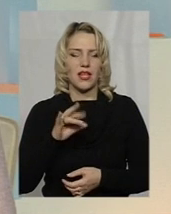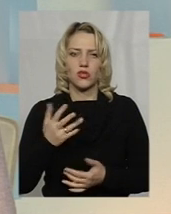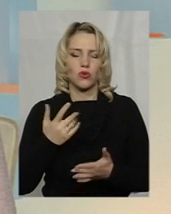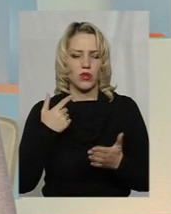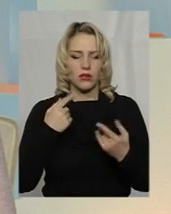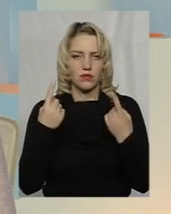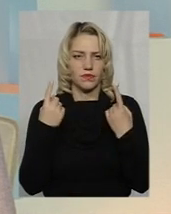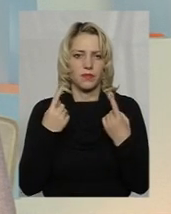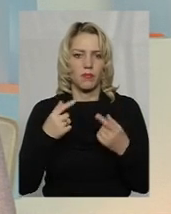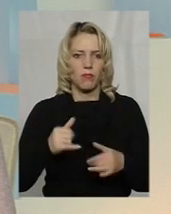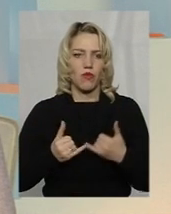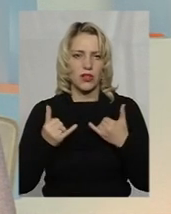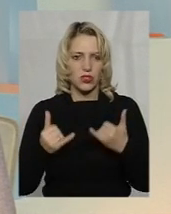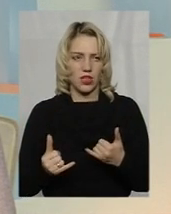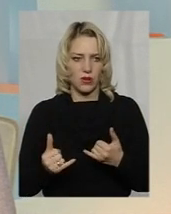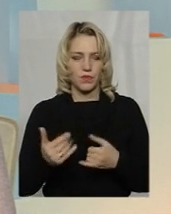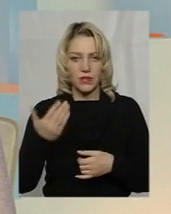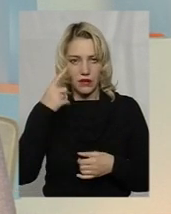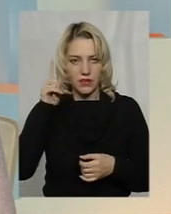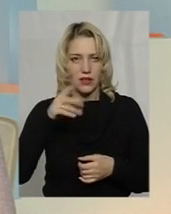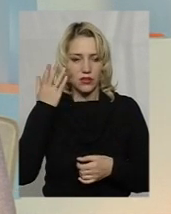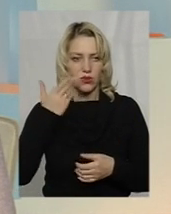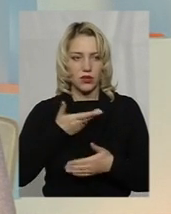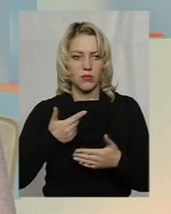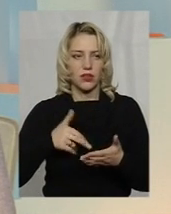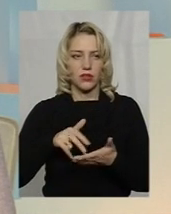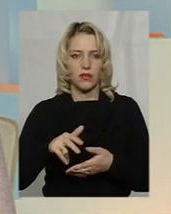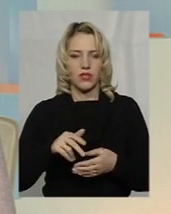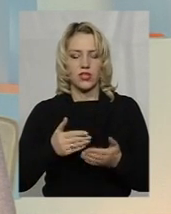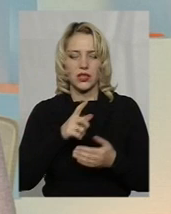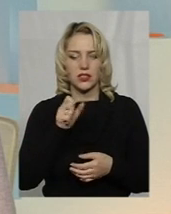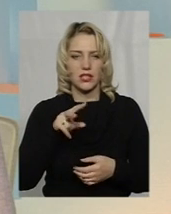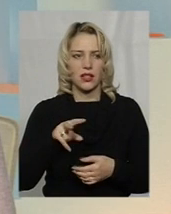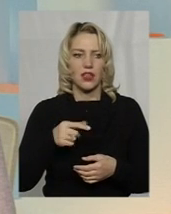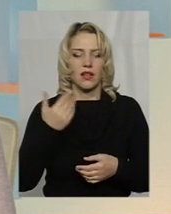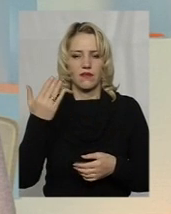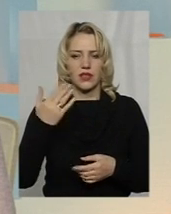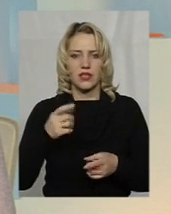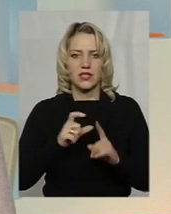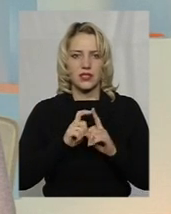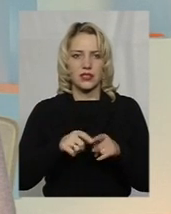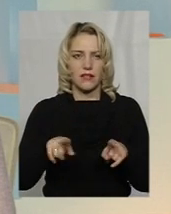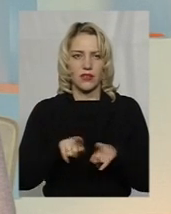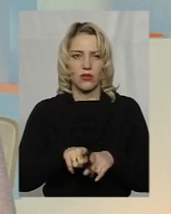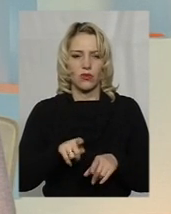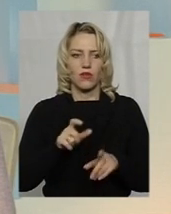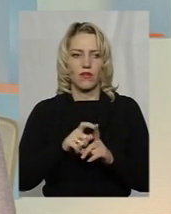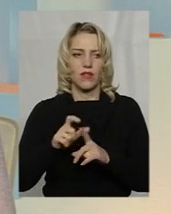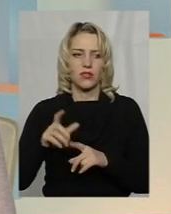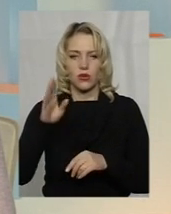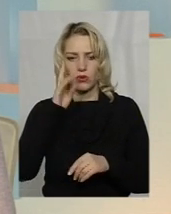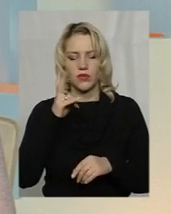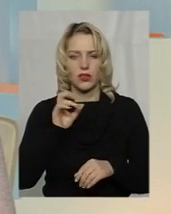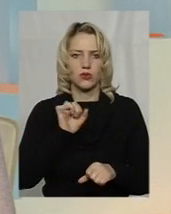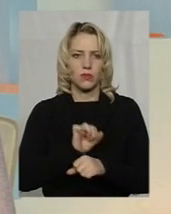поважаю, ви знаєте, коли ми тоді вийшли з сесійної зали, він сказав таку фразу, що хлопці, які його тоді